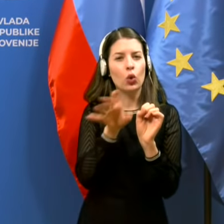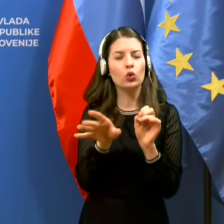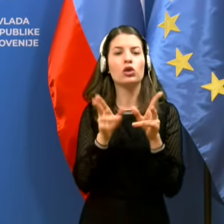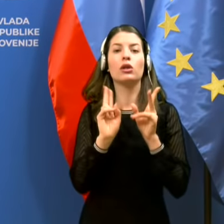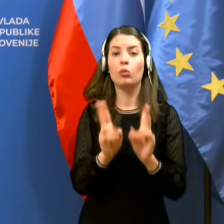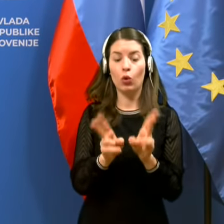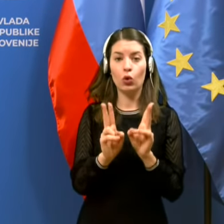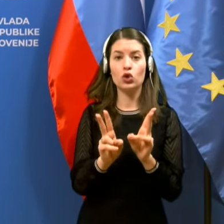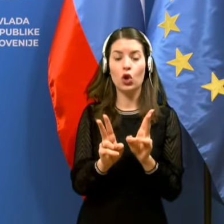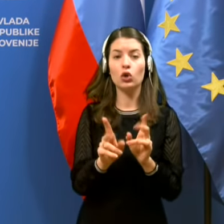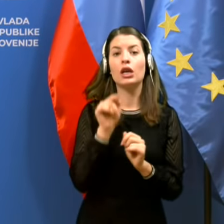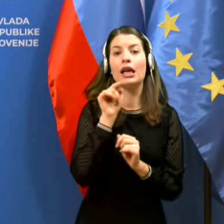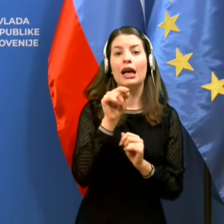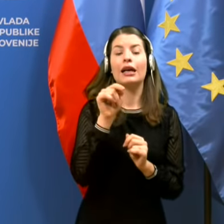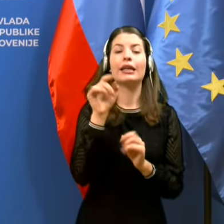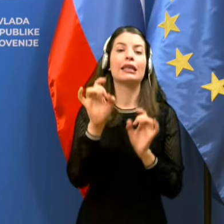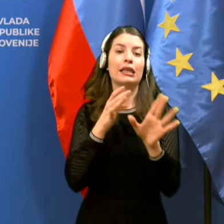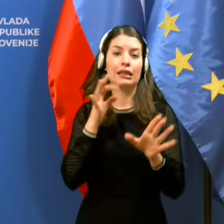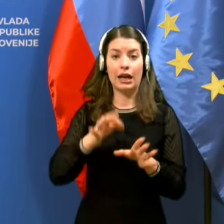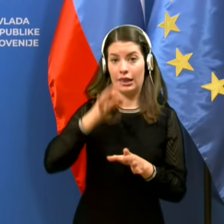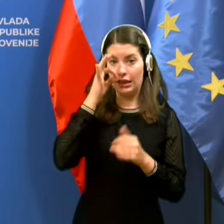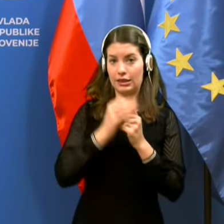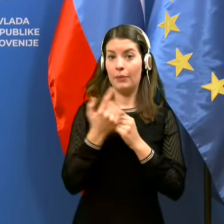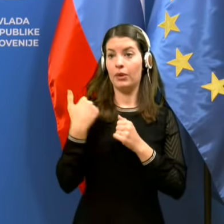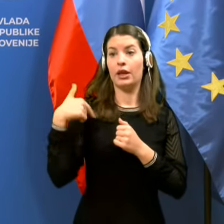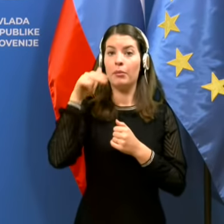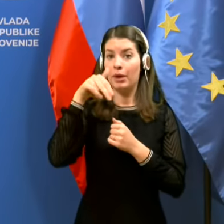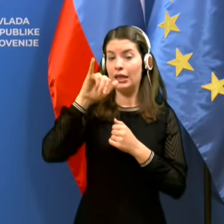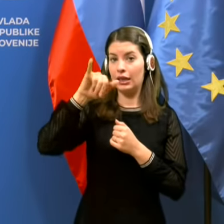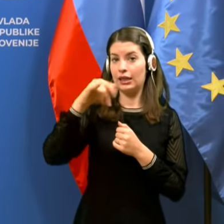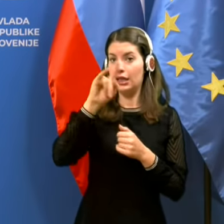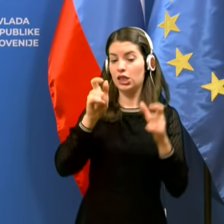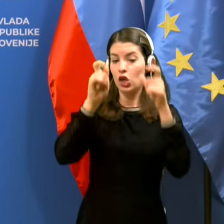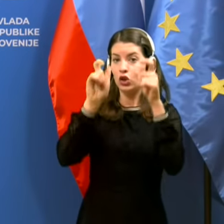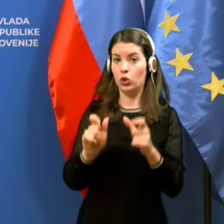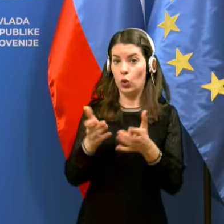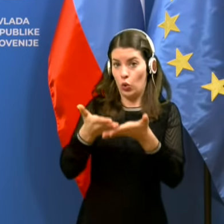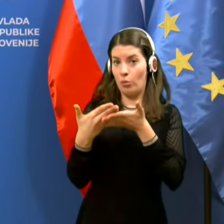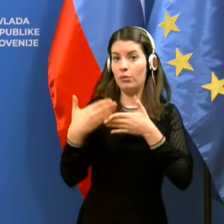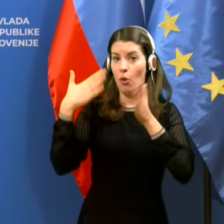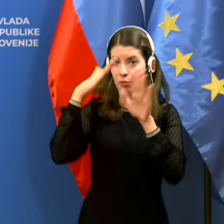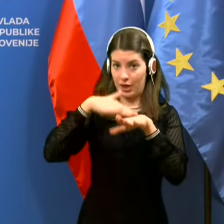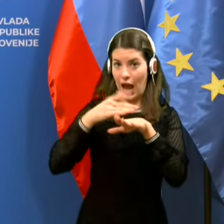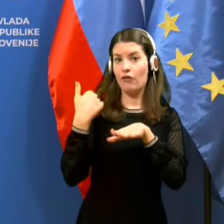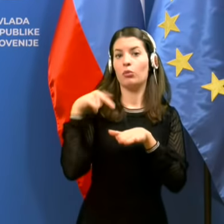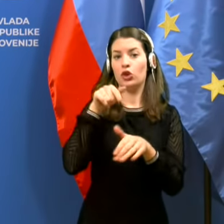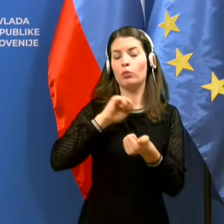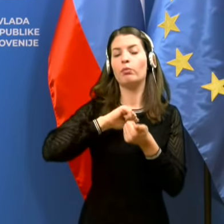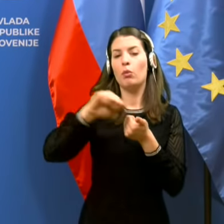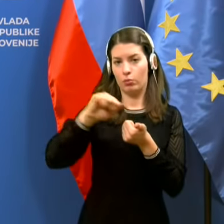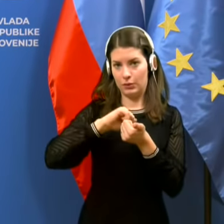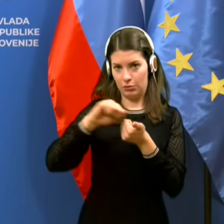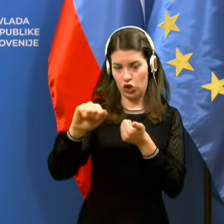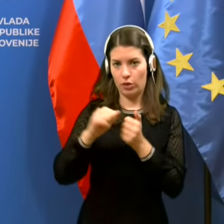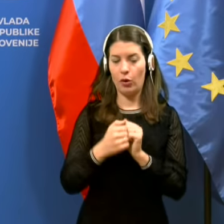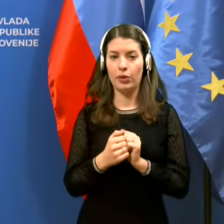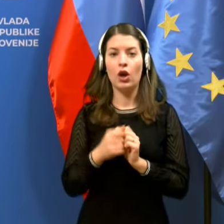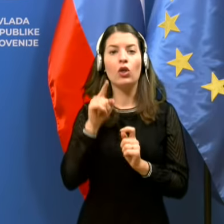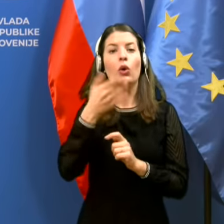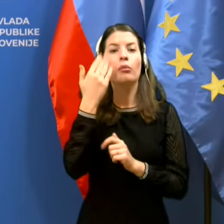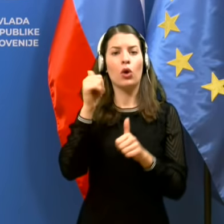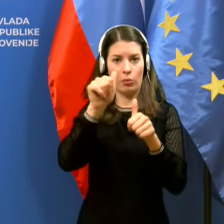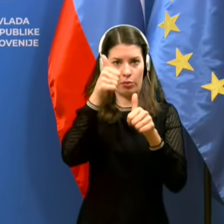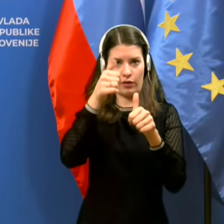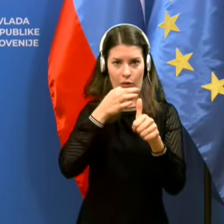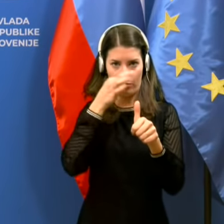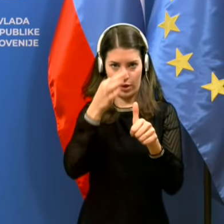HGT. In v tem primiru, ko NJZ dobi prijavo, mi to počistimo iz baze. To je bilo prvo